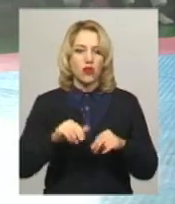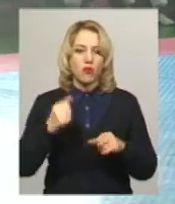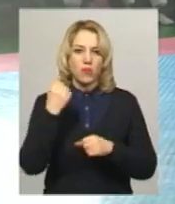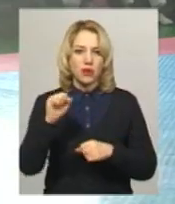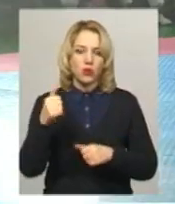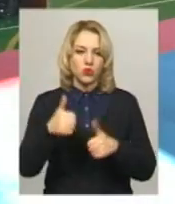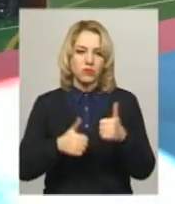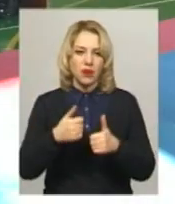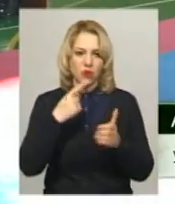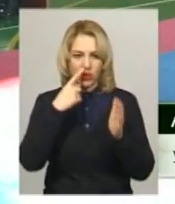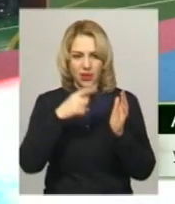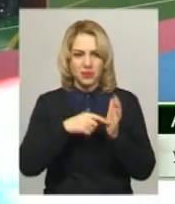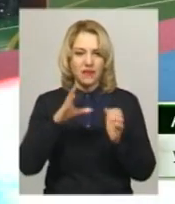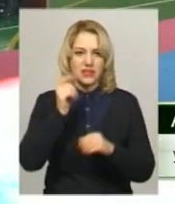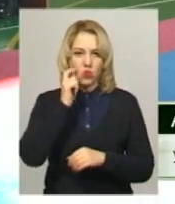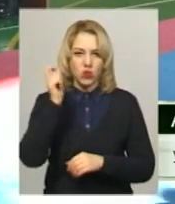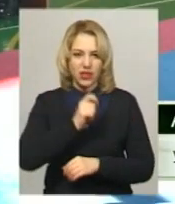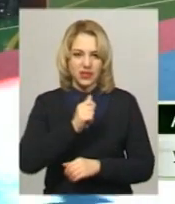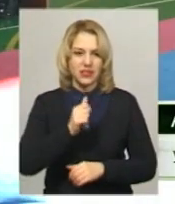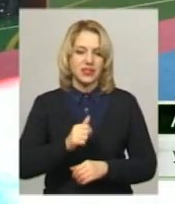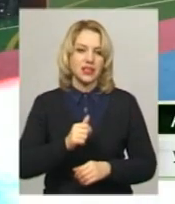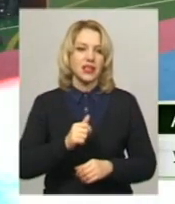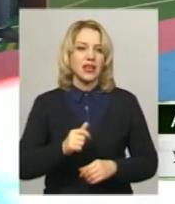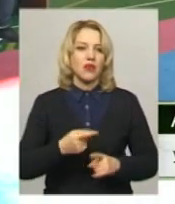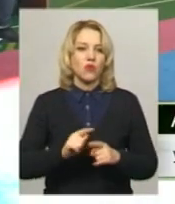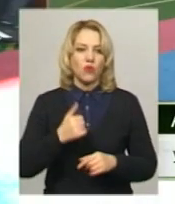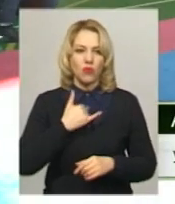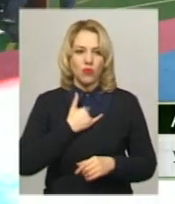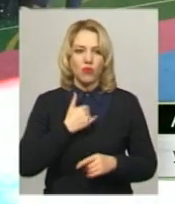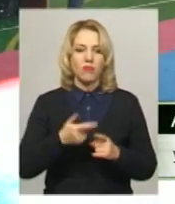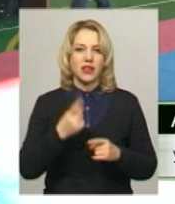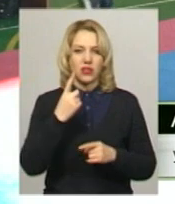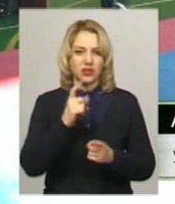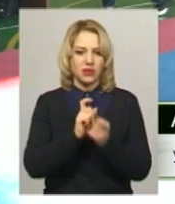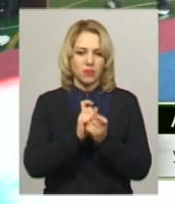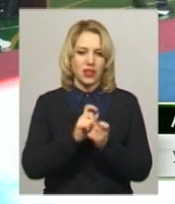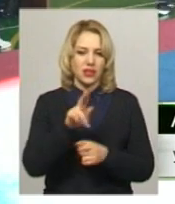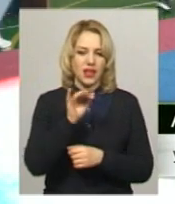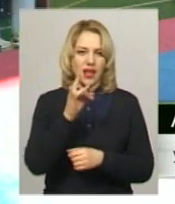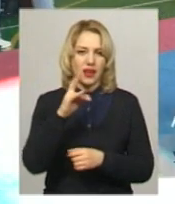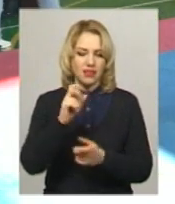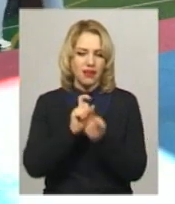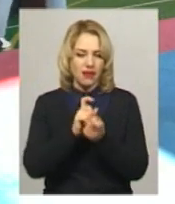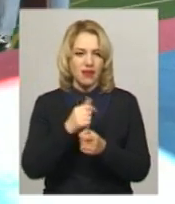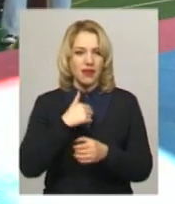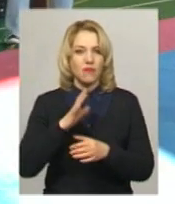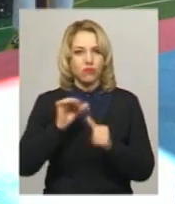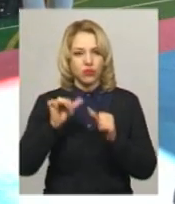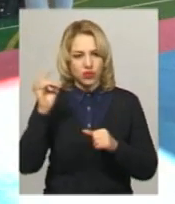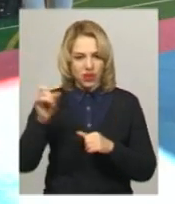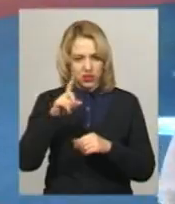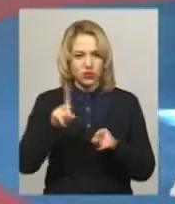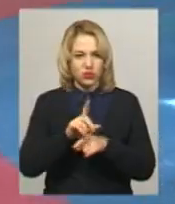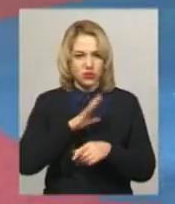всеукраїнські старти. У мене сьогодні один поєдинок, і я б'юся з Кадариною, якою билися в прошлого разу на